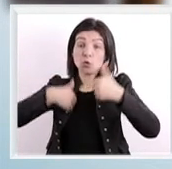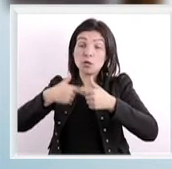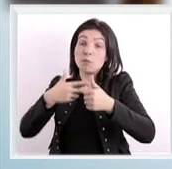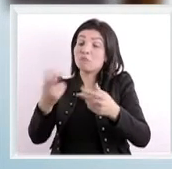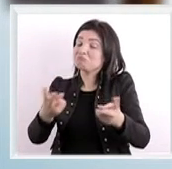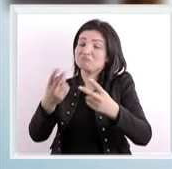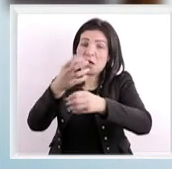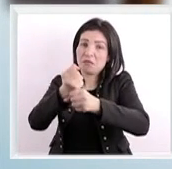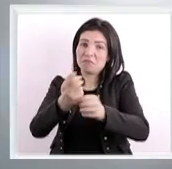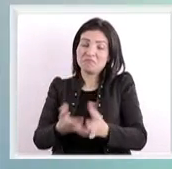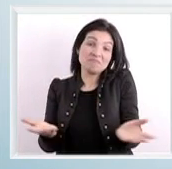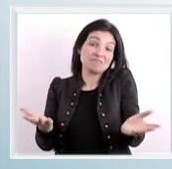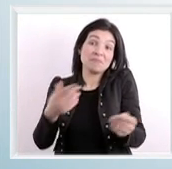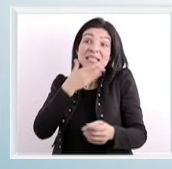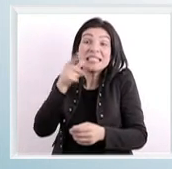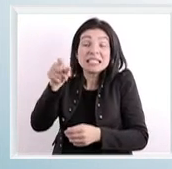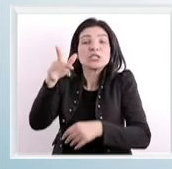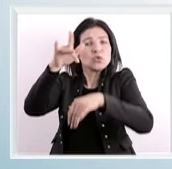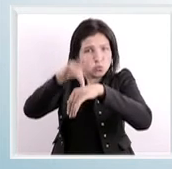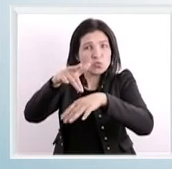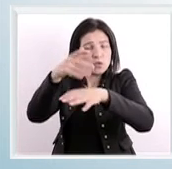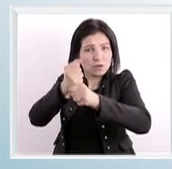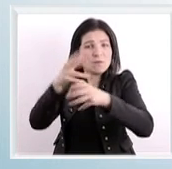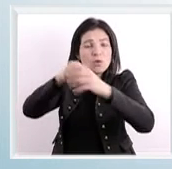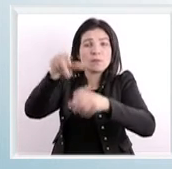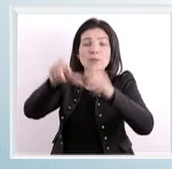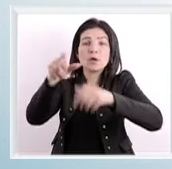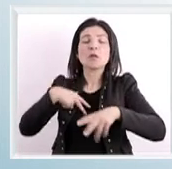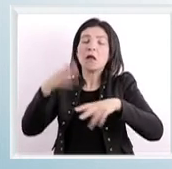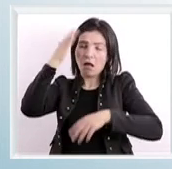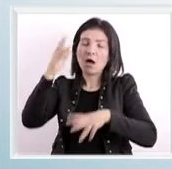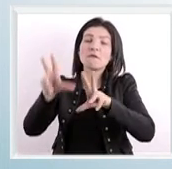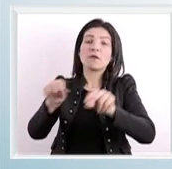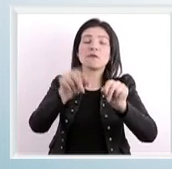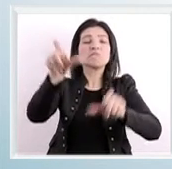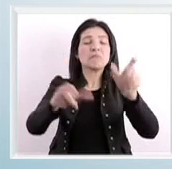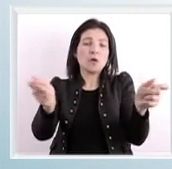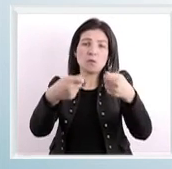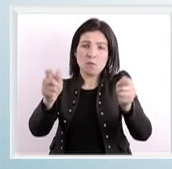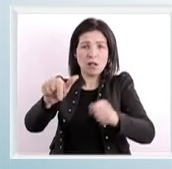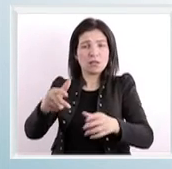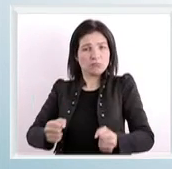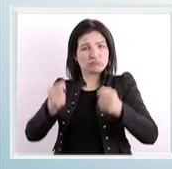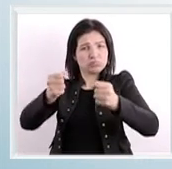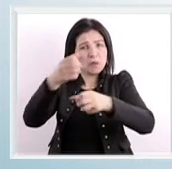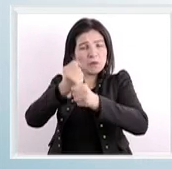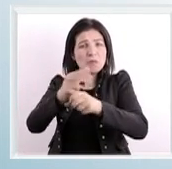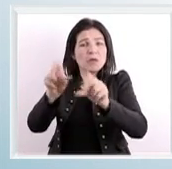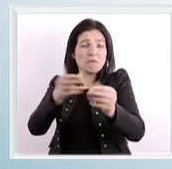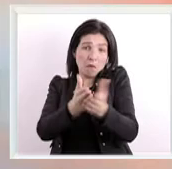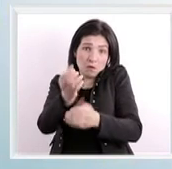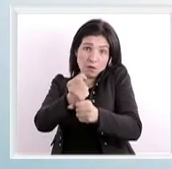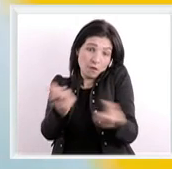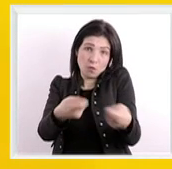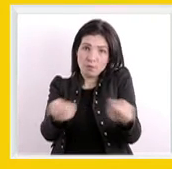يعطل الخدمة أما اللي يجربه خدم معاه يعرف اللي كيفه كما أي حد عنده المؤهلات اللازمة والحق في